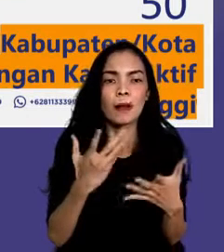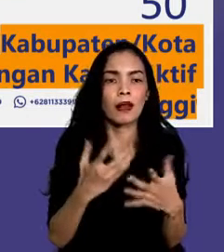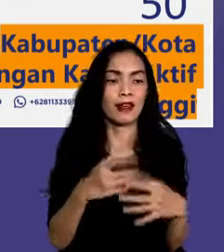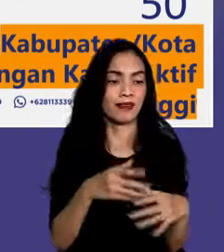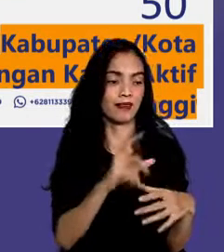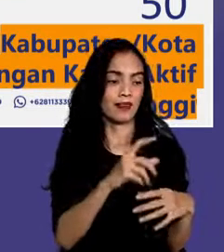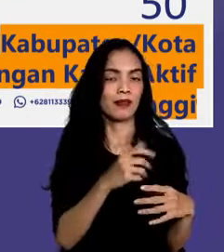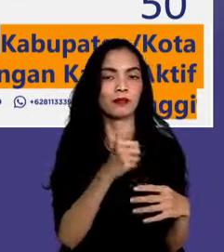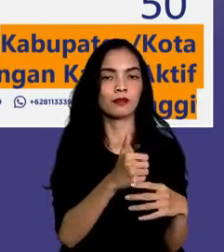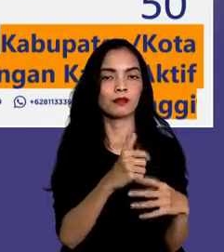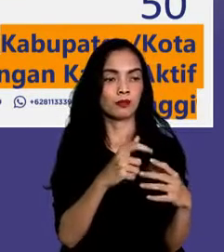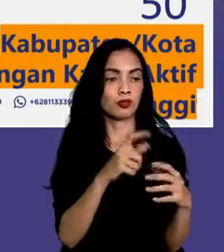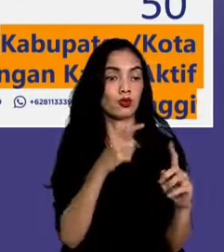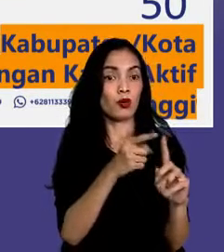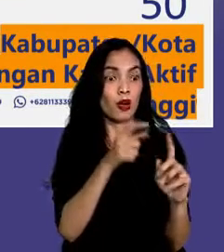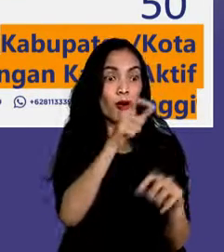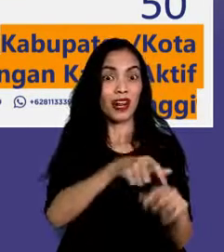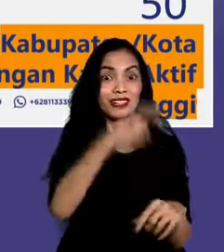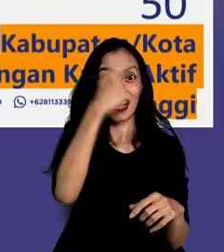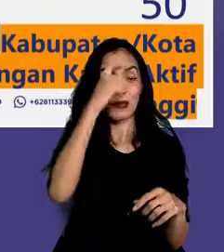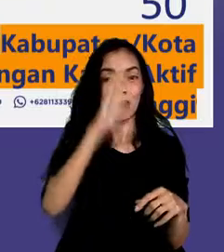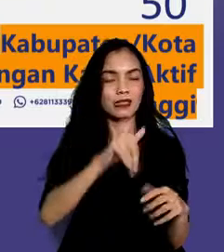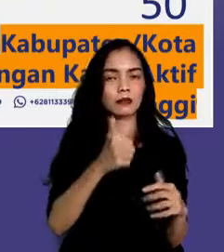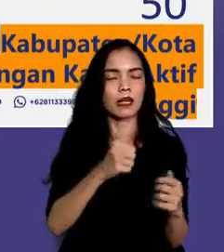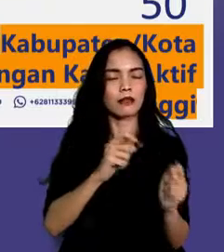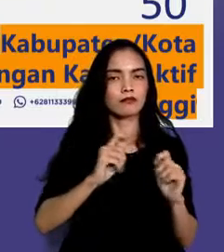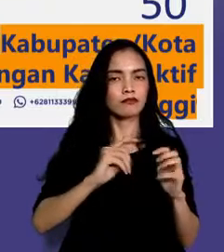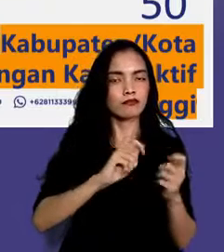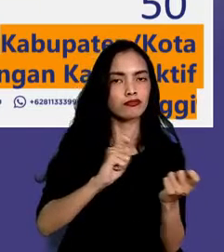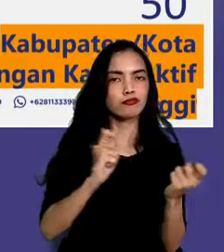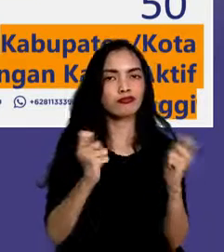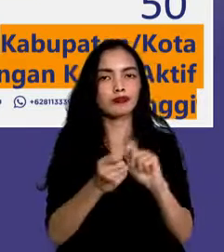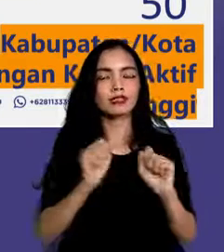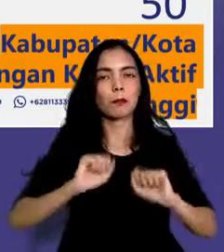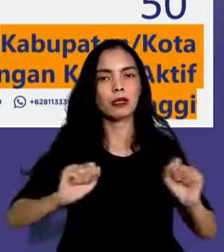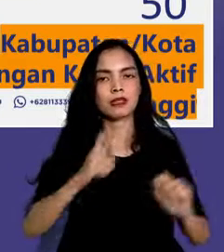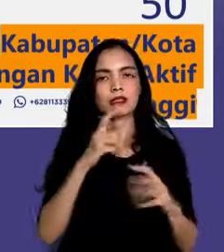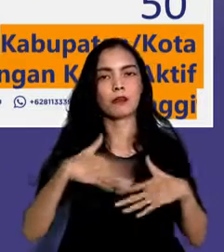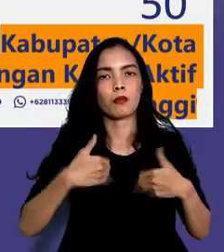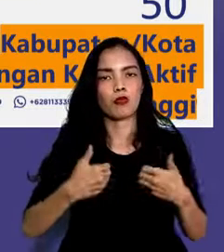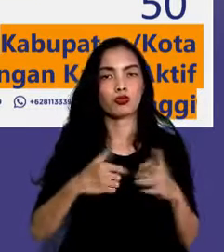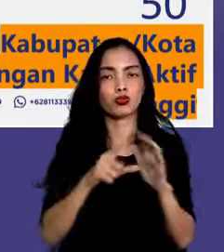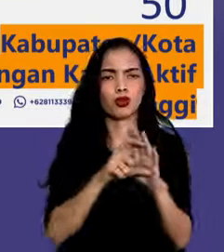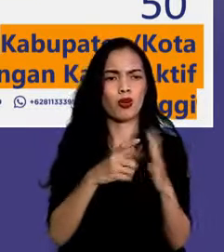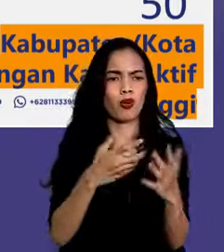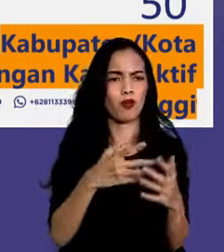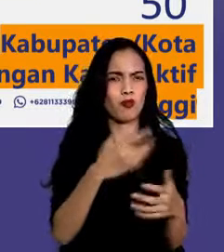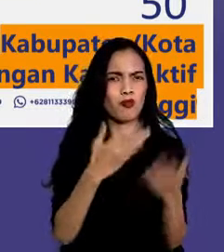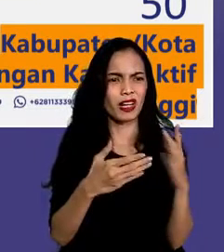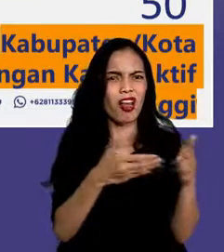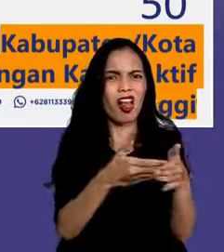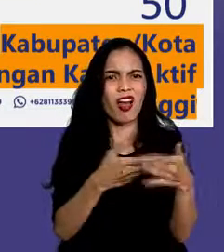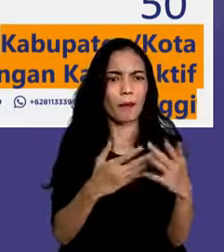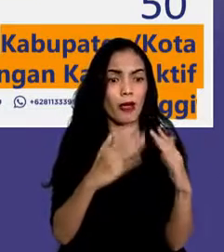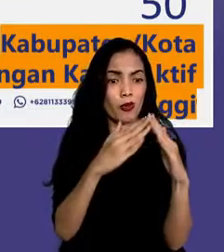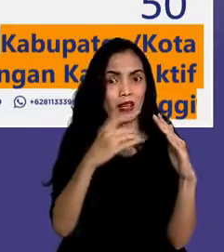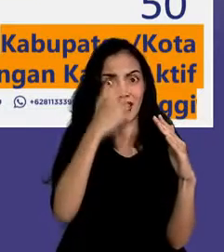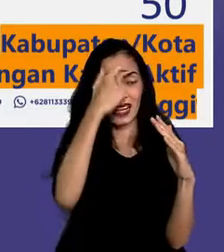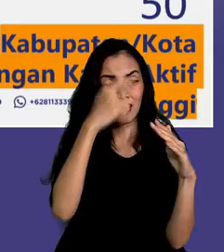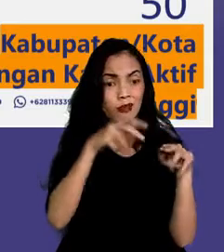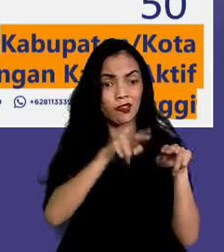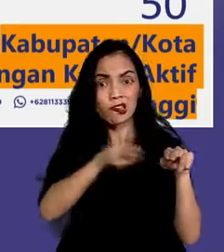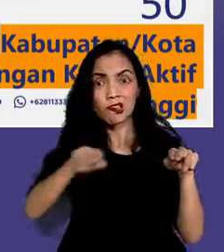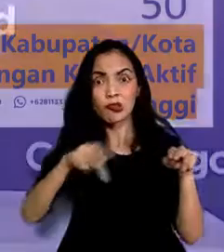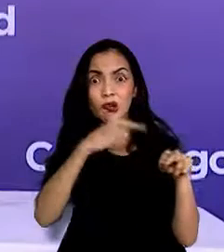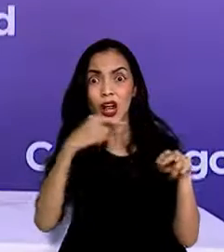kesembuhan. Misalnya, jumlah tenaga kesehatan yang kurang, tempat tidur, rumah sakit, atau isolasi terpusat yang kurang, pasokan